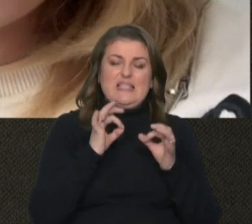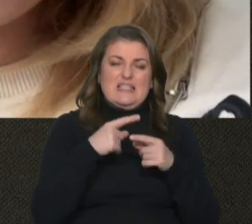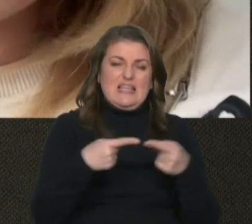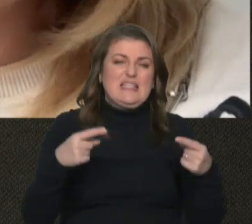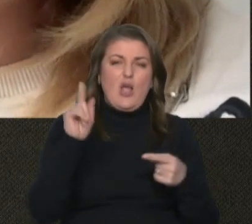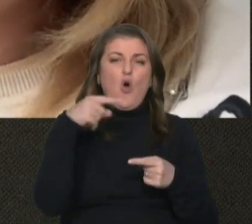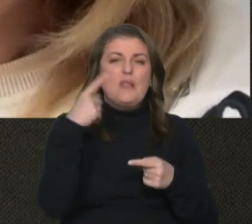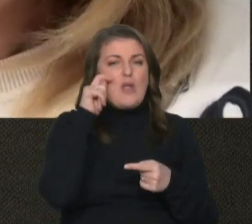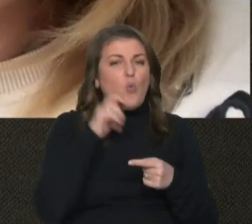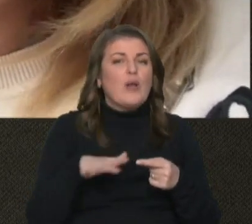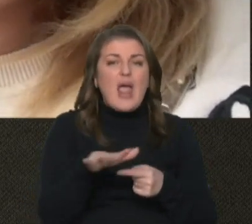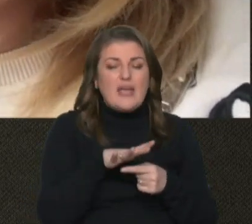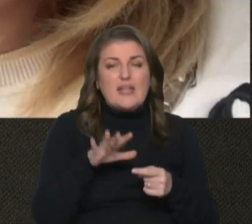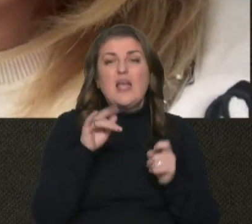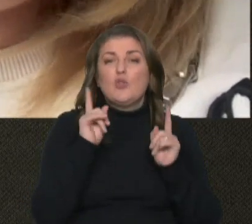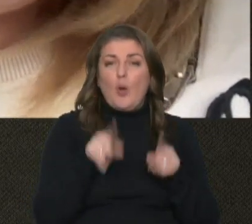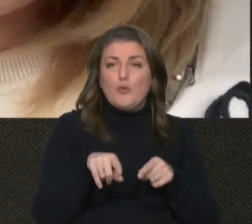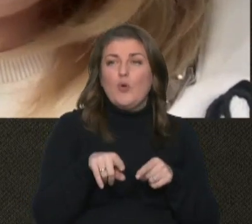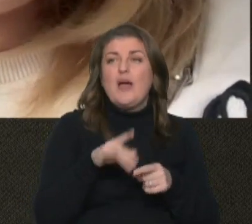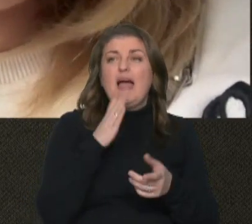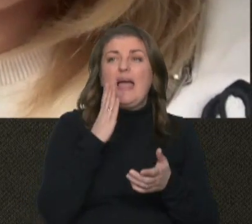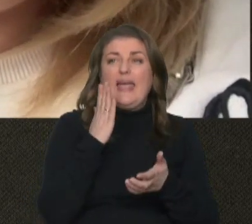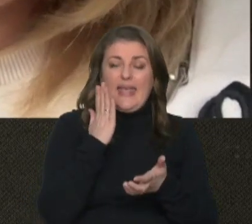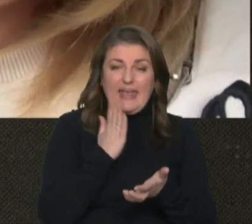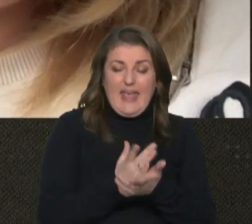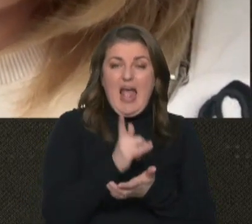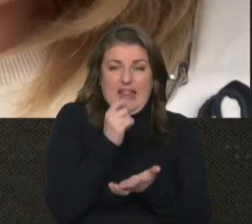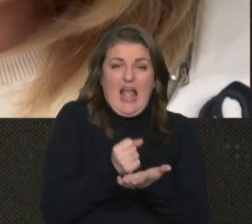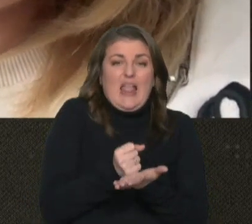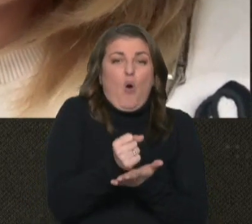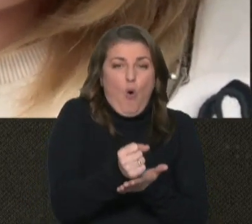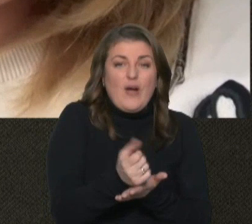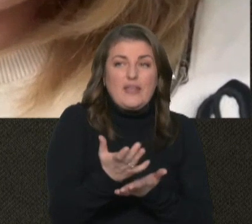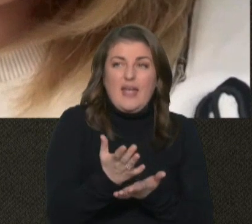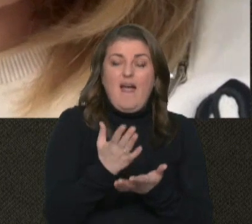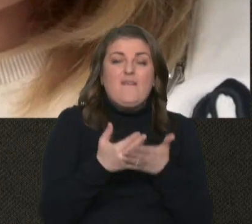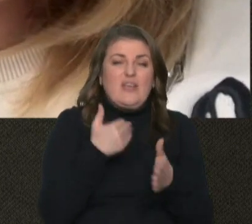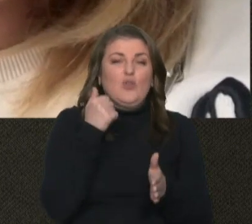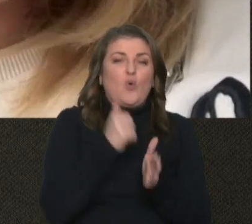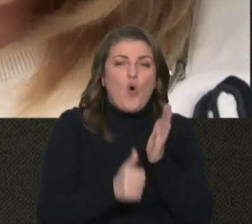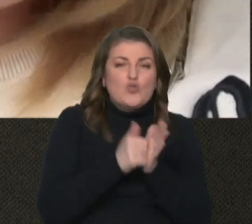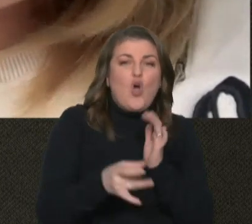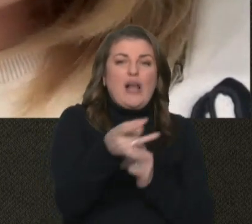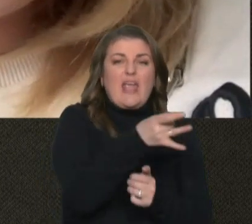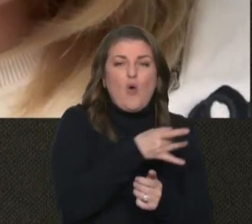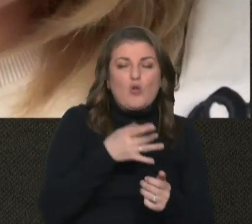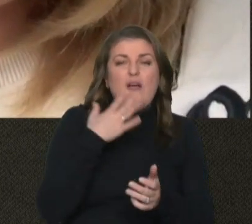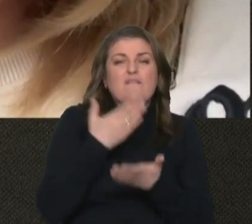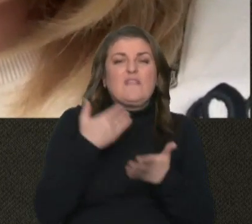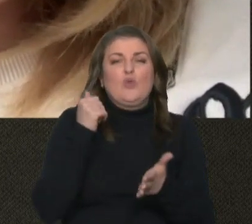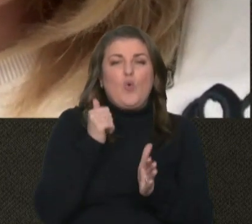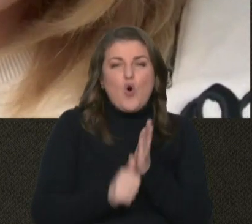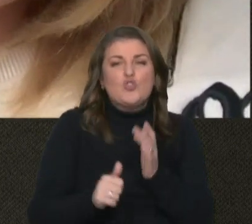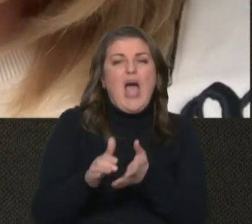областей України. Тобто є делеговані від кожного регіону, від кожної асоціації,